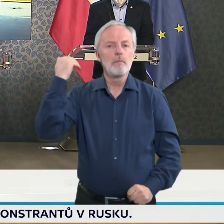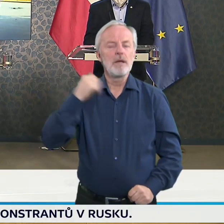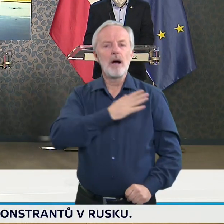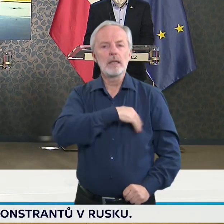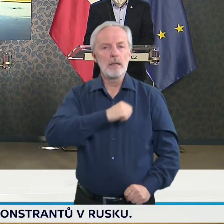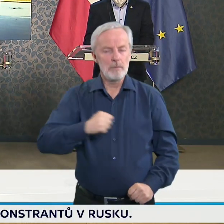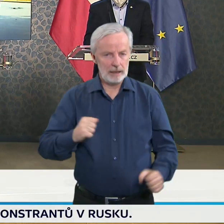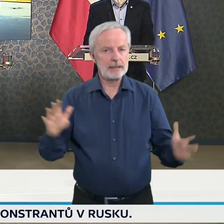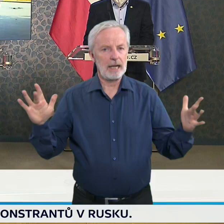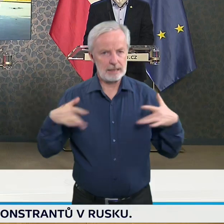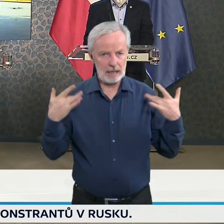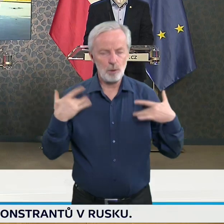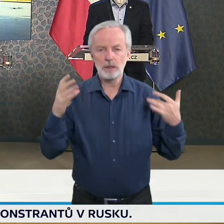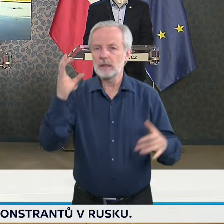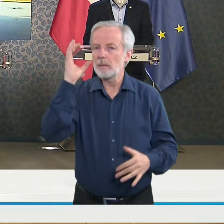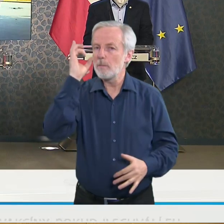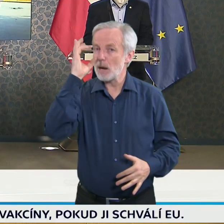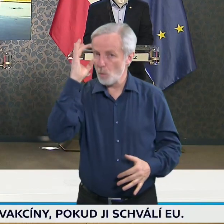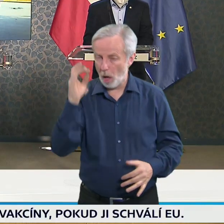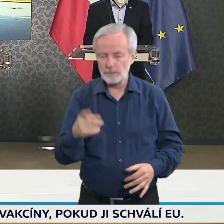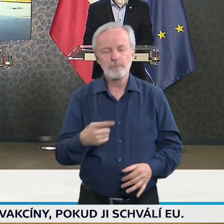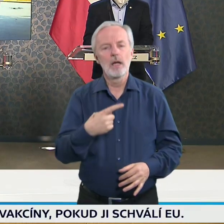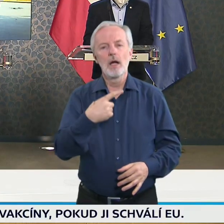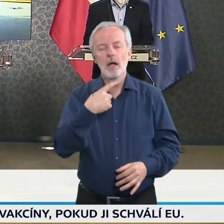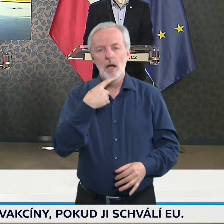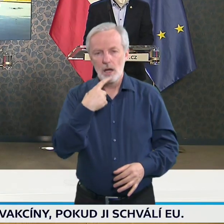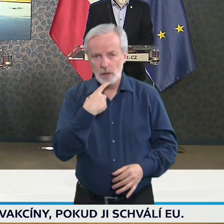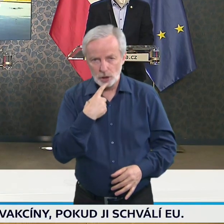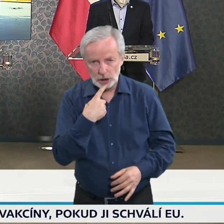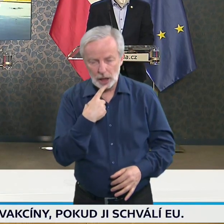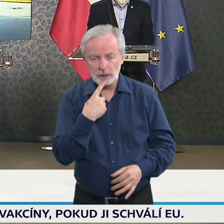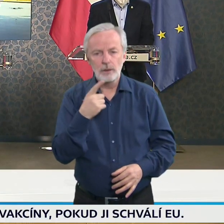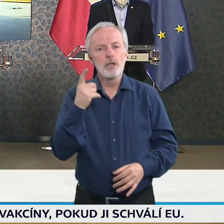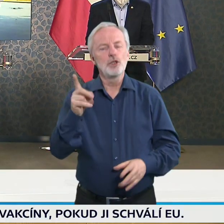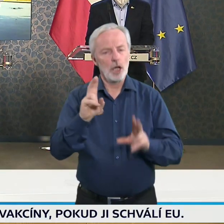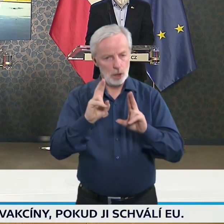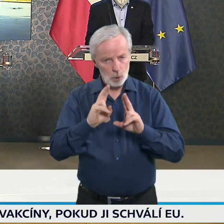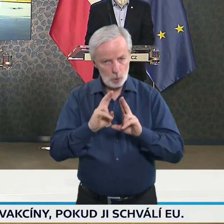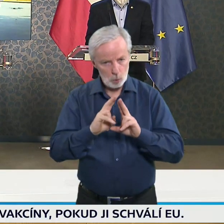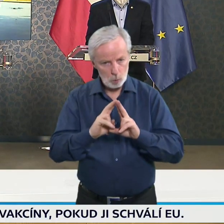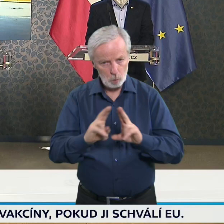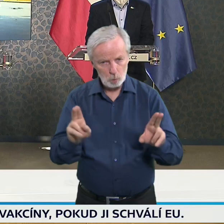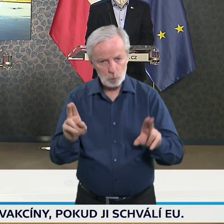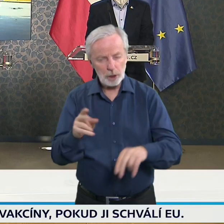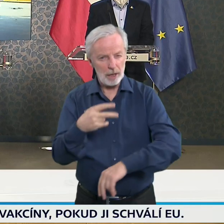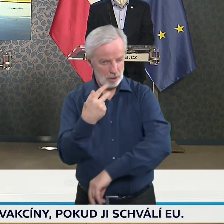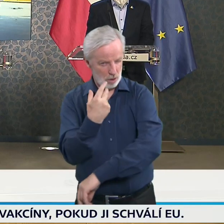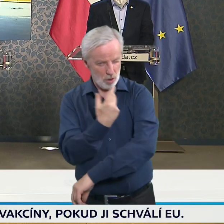Roman Primula říká, že v nouzi by šlo využít vakcíny tak, že by jednu dávku,